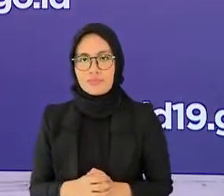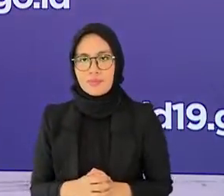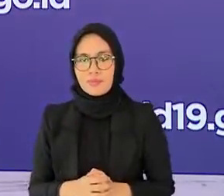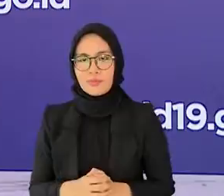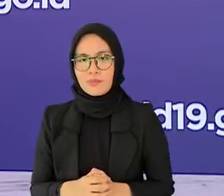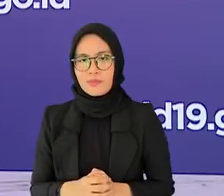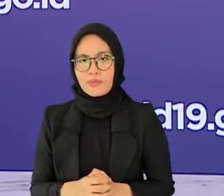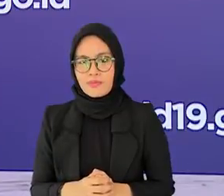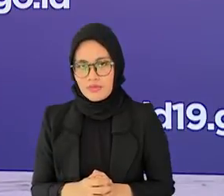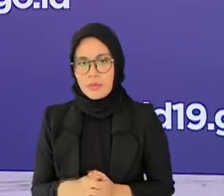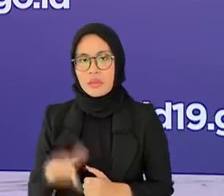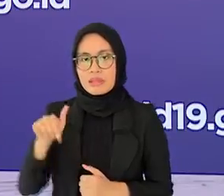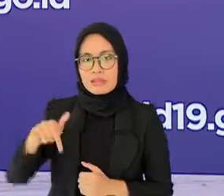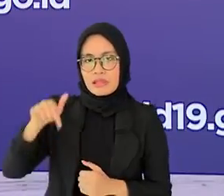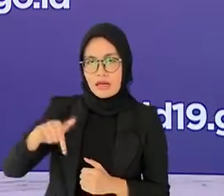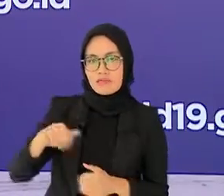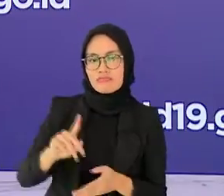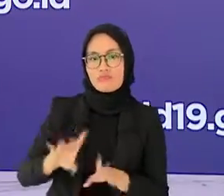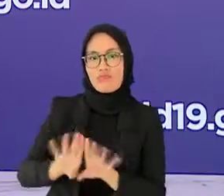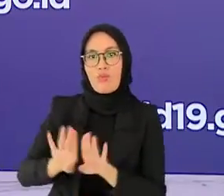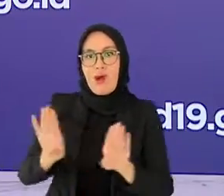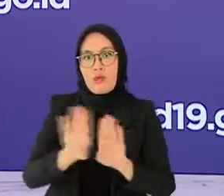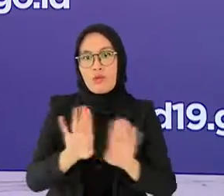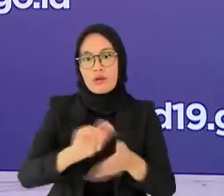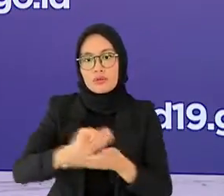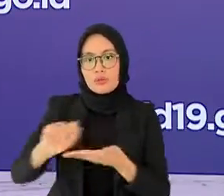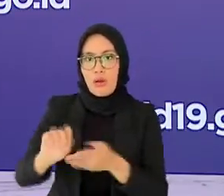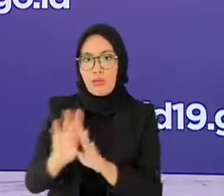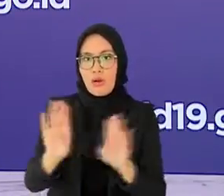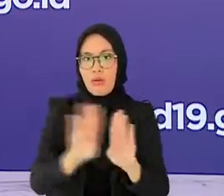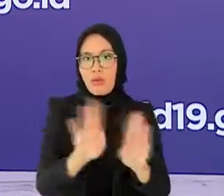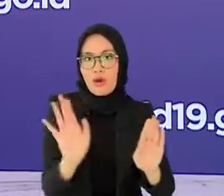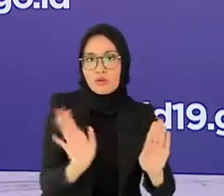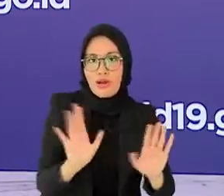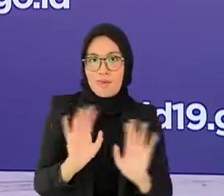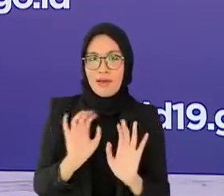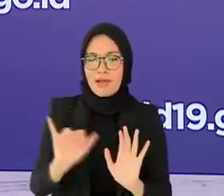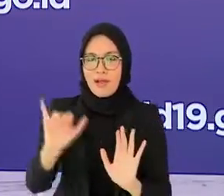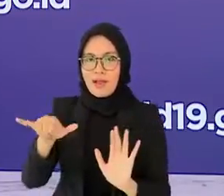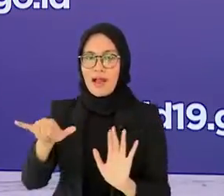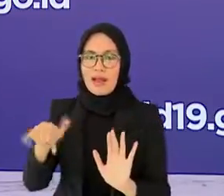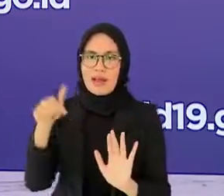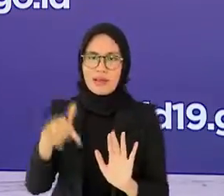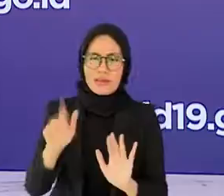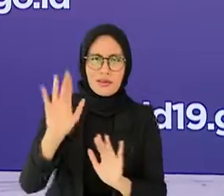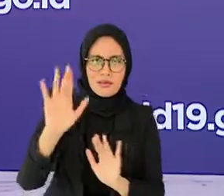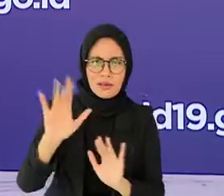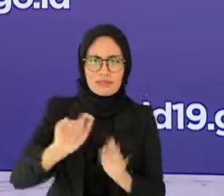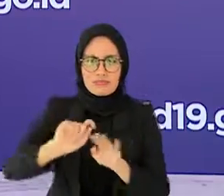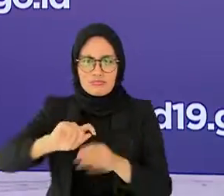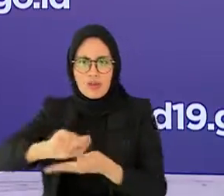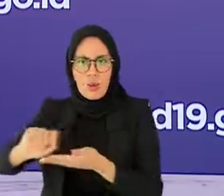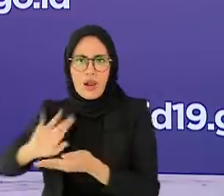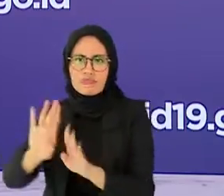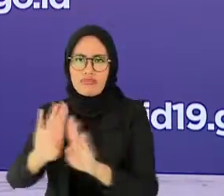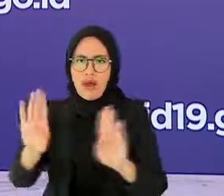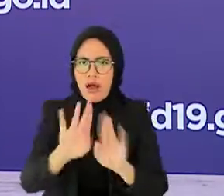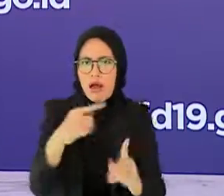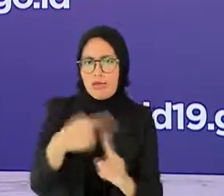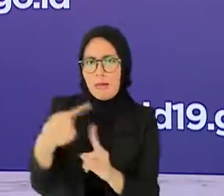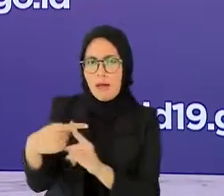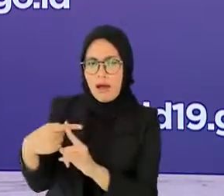jumlah sekolah yang melakukan PTM terbetas atau menunggu evaluasi pelaksanaan sekolah yang sudah menjalankan PTM terlebih dahulu